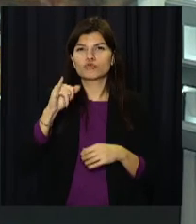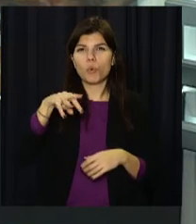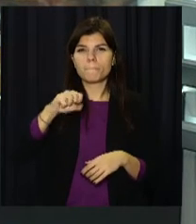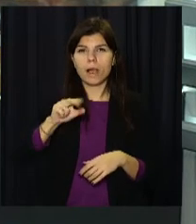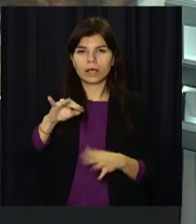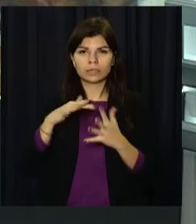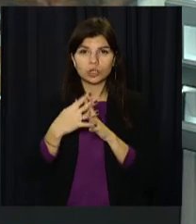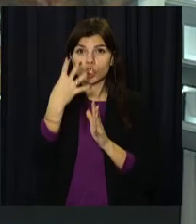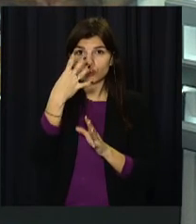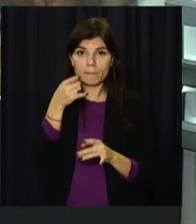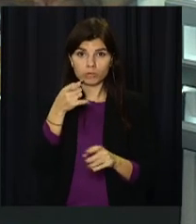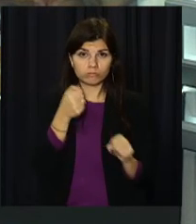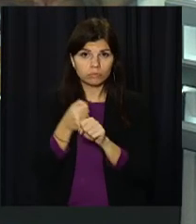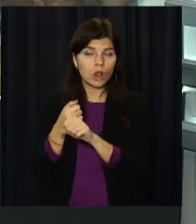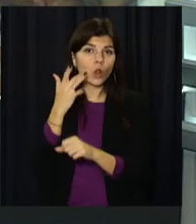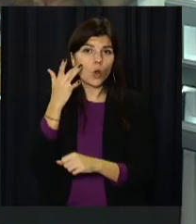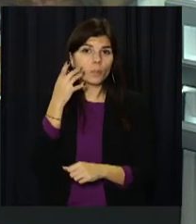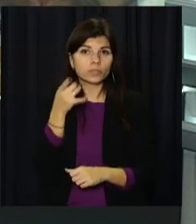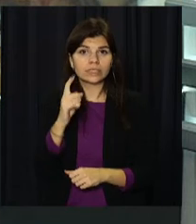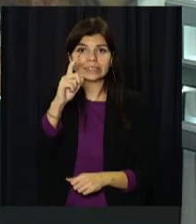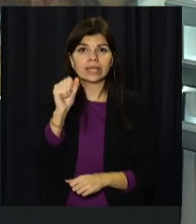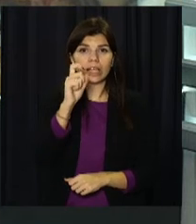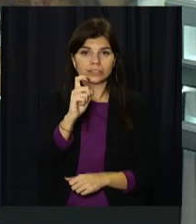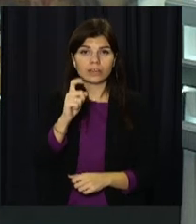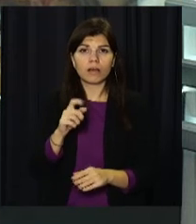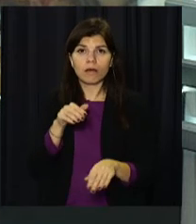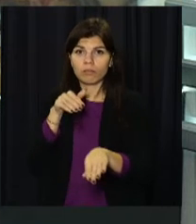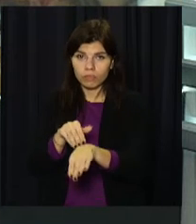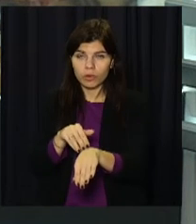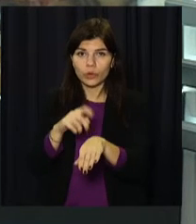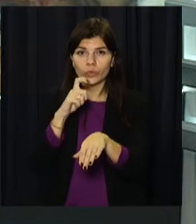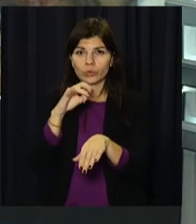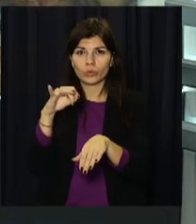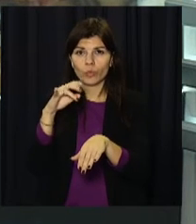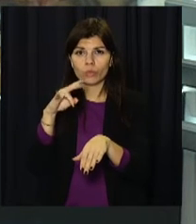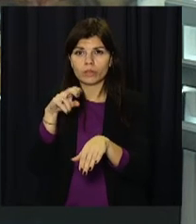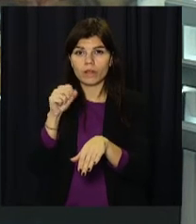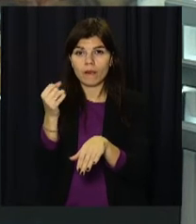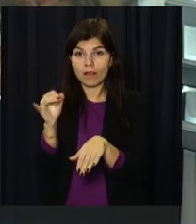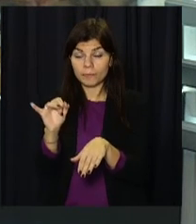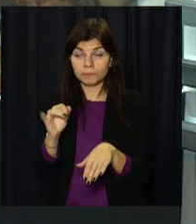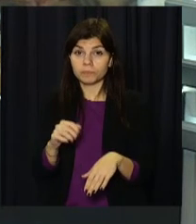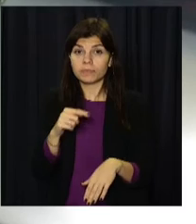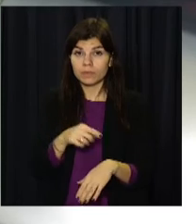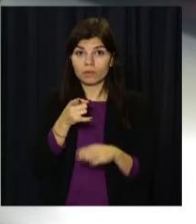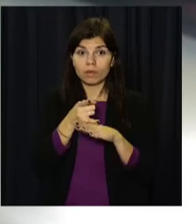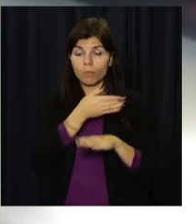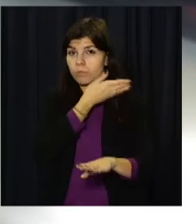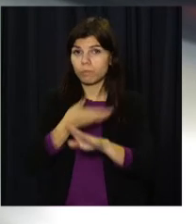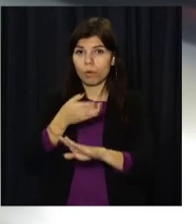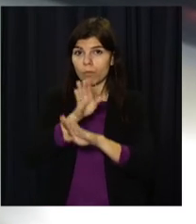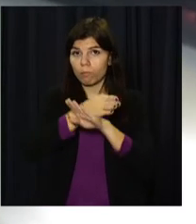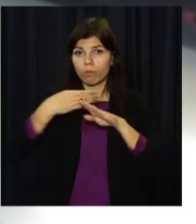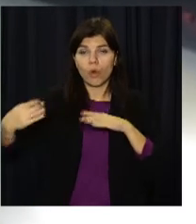Зіткнулись чотири автомобілі. Водій легковика ЗАЗ «Сенс» в'їхав у Хюндай, який стояв на узбіччі. Його відкинуло в бік і